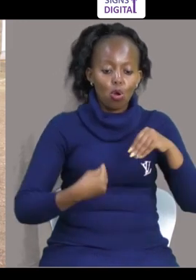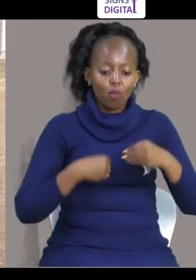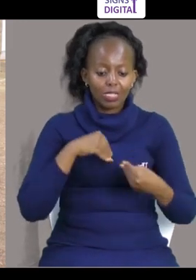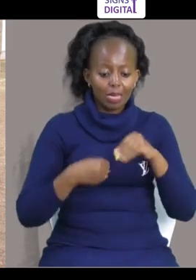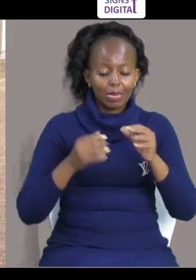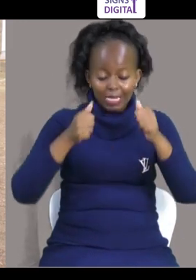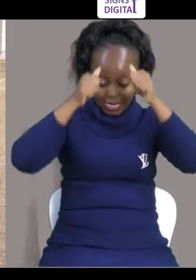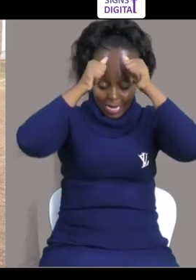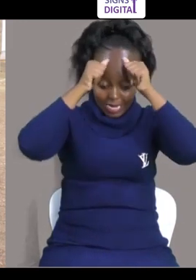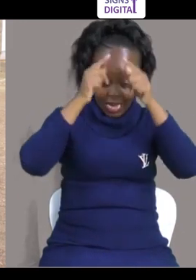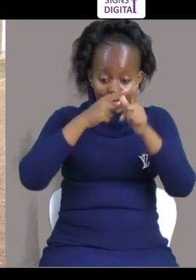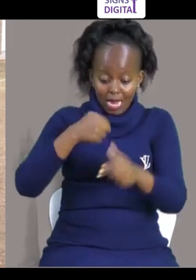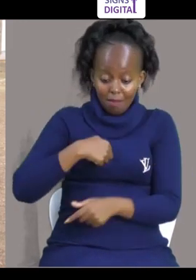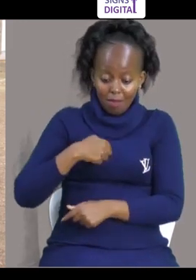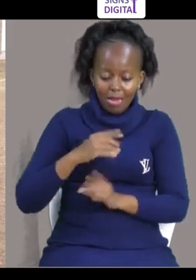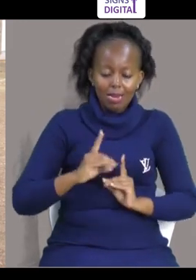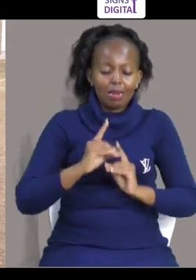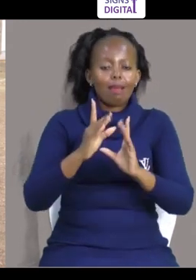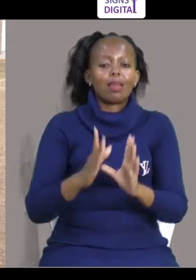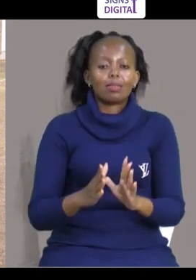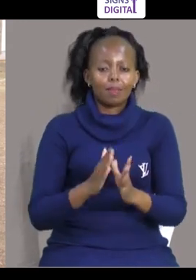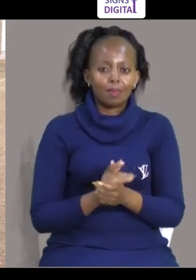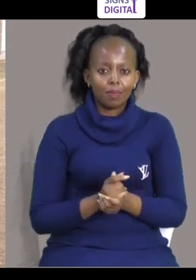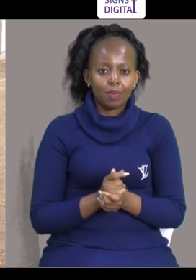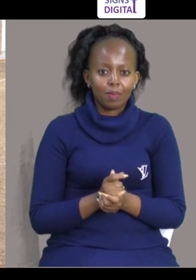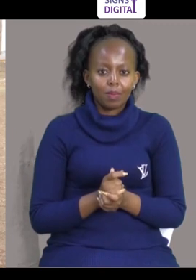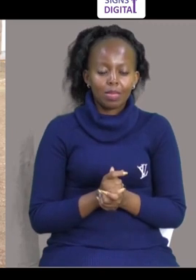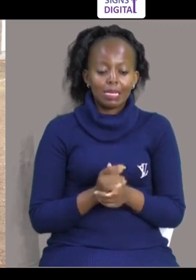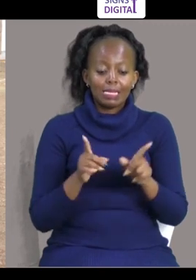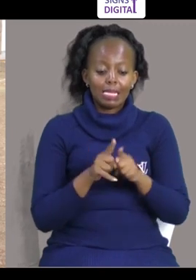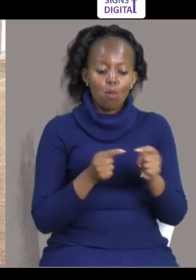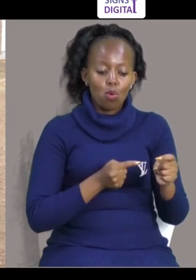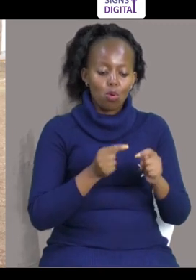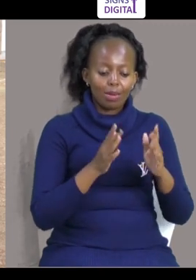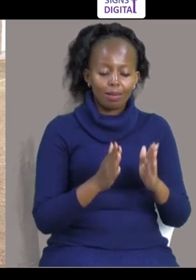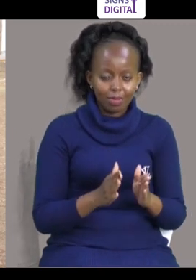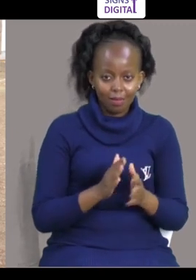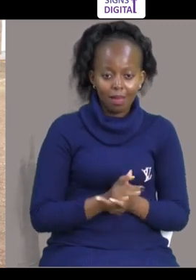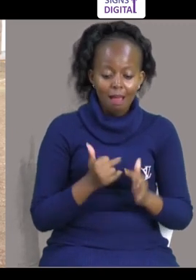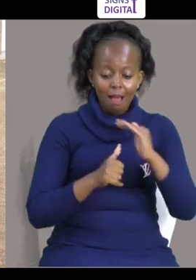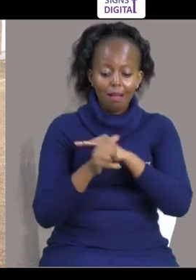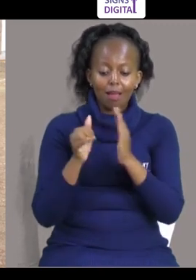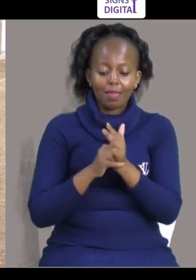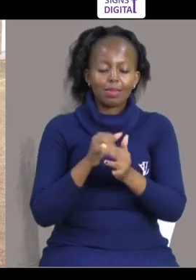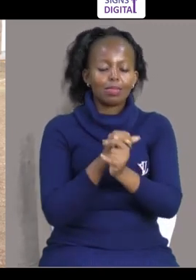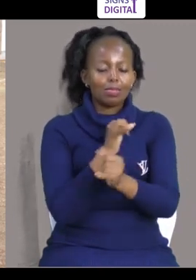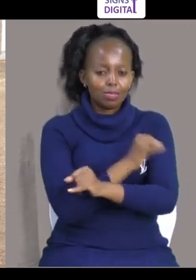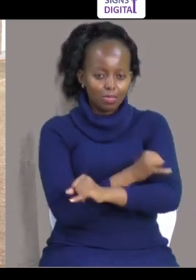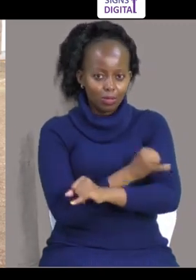Institute of Disability Studies Na mimi Tio Director And Coordinator